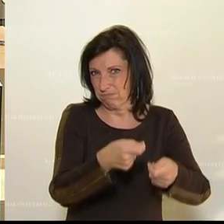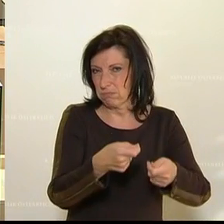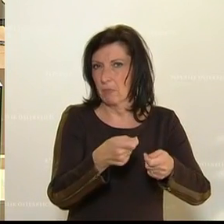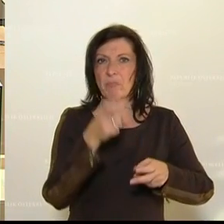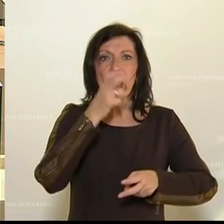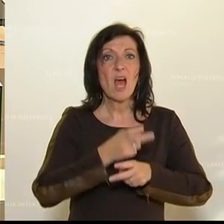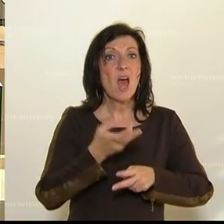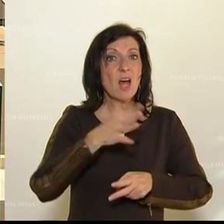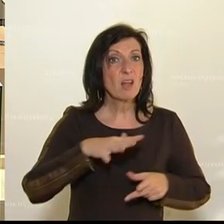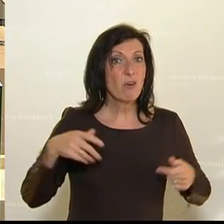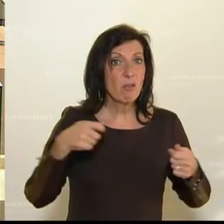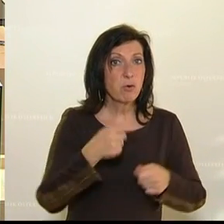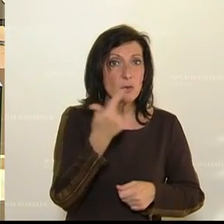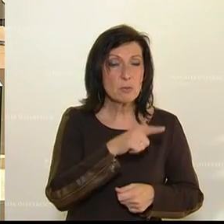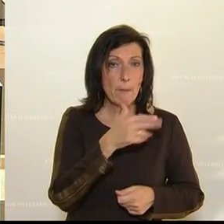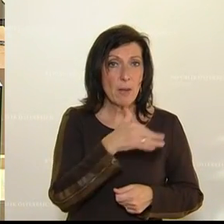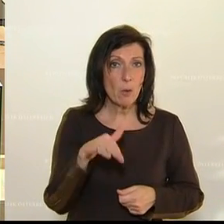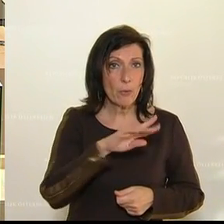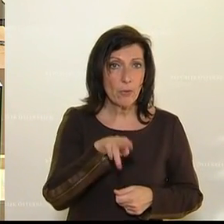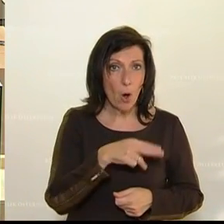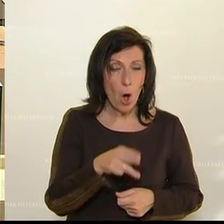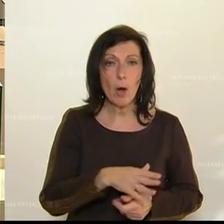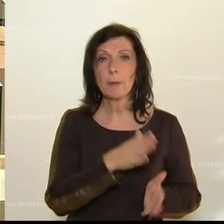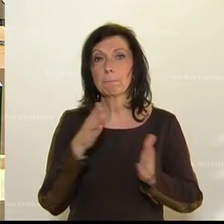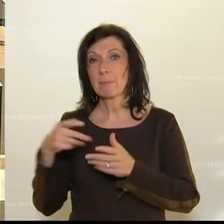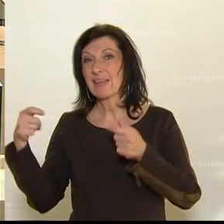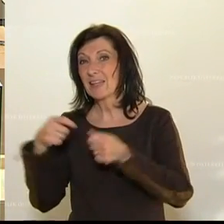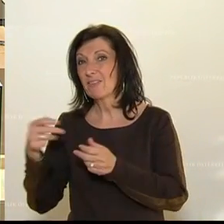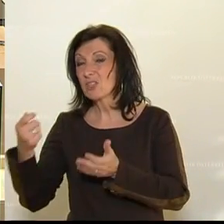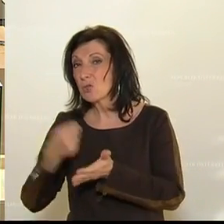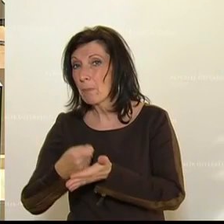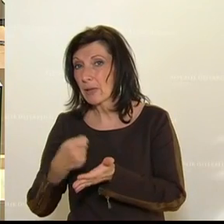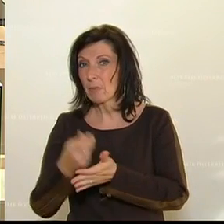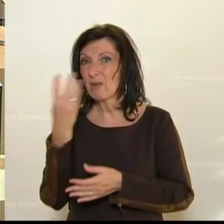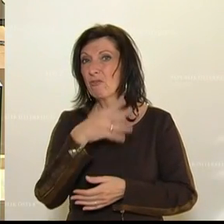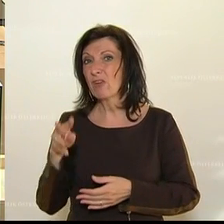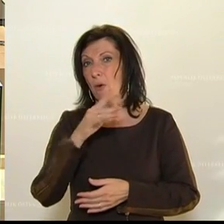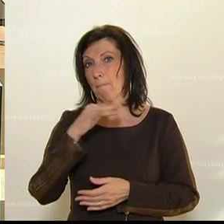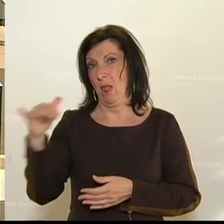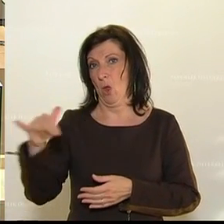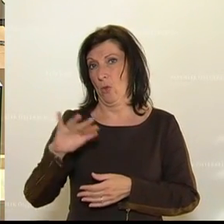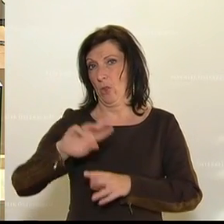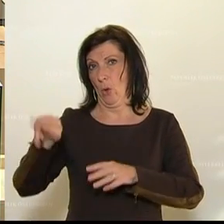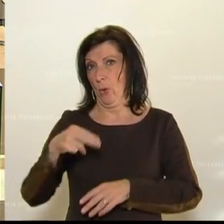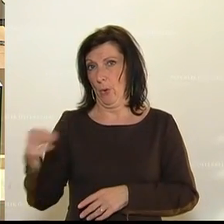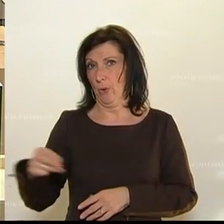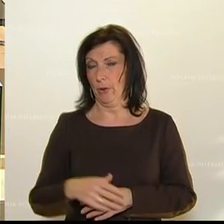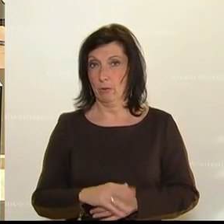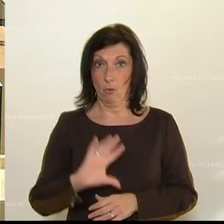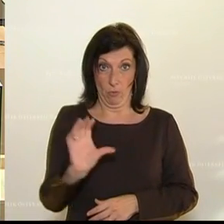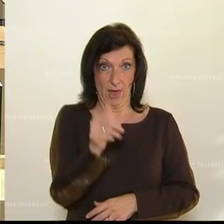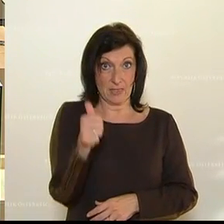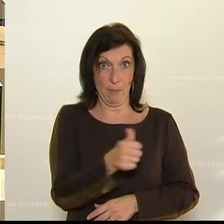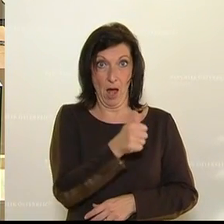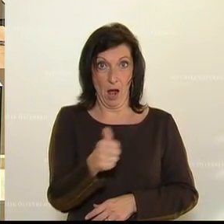Härtefallfonds mit 200 Millionen Euro und der Investitionsprämie mit 400 Millionen Euro. Sowie zum ersten